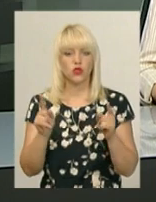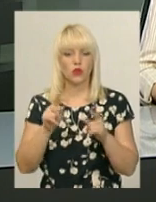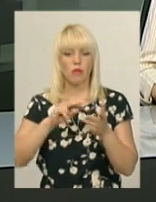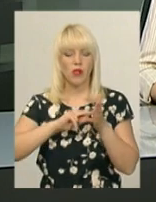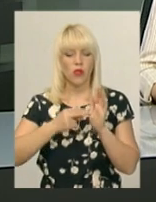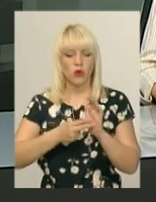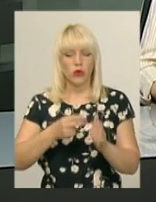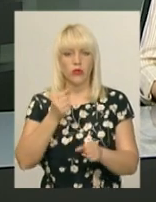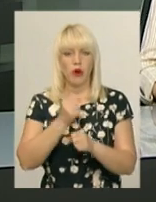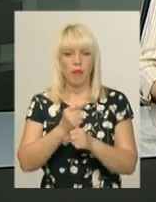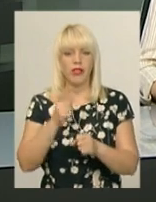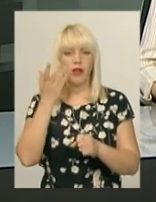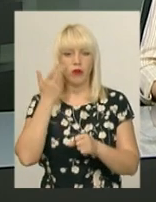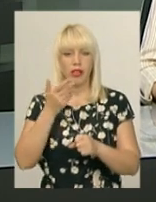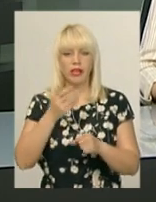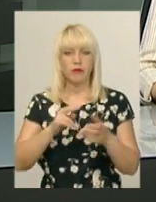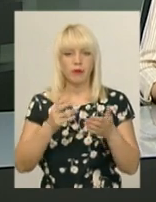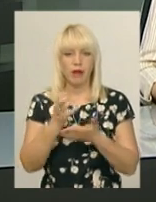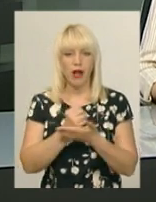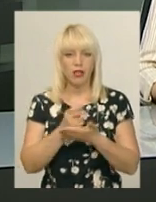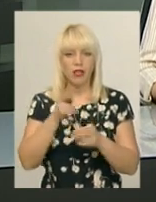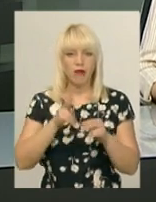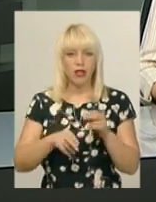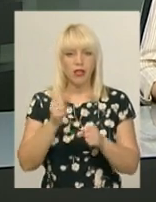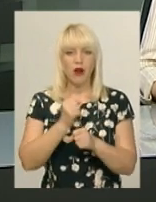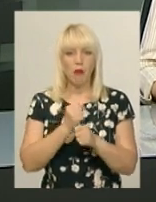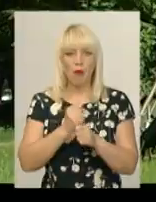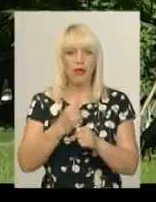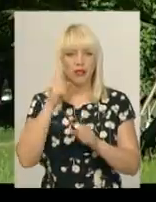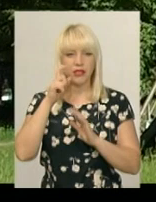і коли збираються завершити роботи, дізнавалася Наталя Сідова.